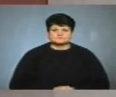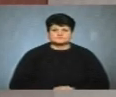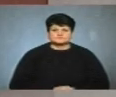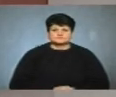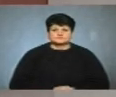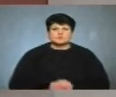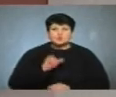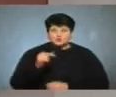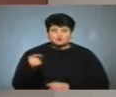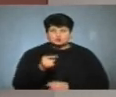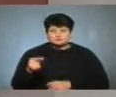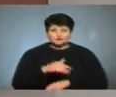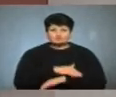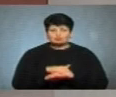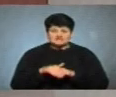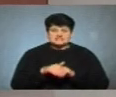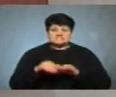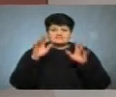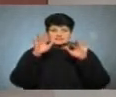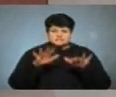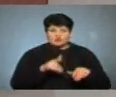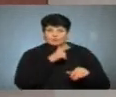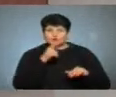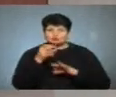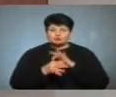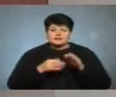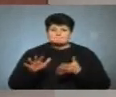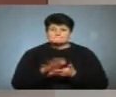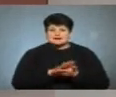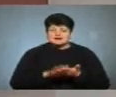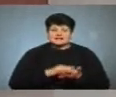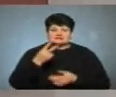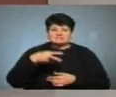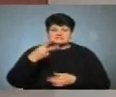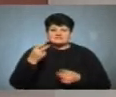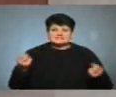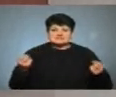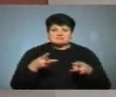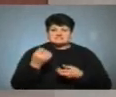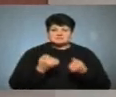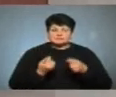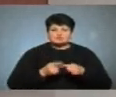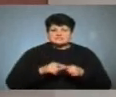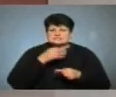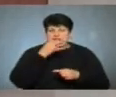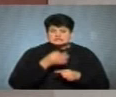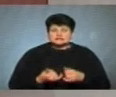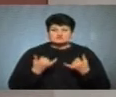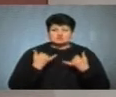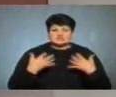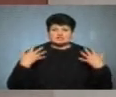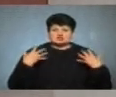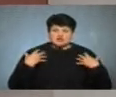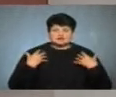У Тернополі вулиці від снігу впродовж доби прибирали 22 спецмашини. Про це сьогодні розповіла начальниця міського відділу благоустрою